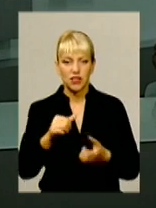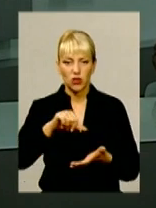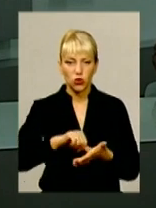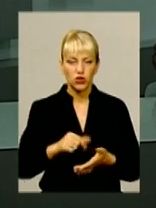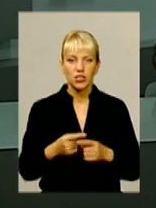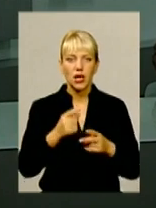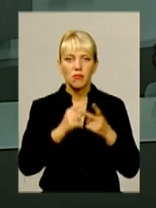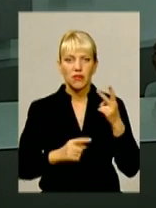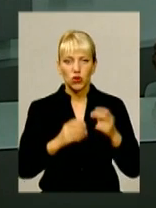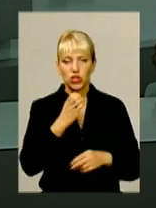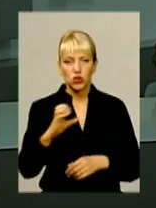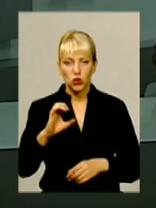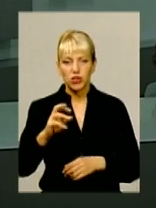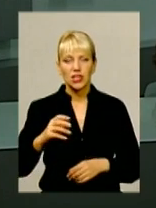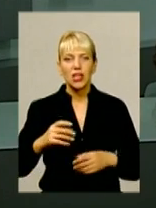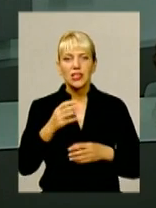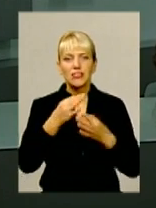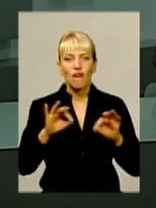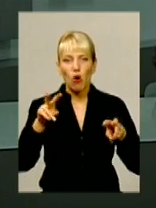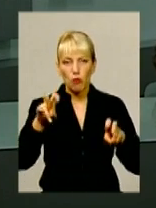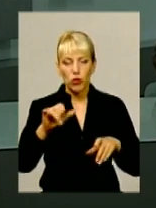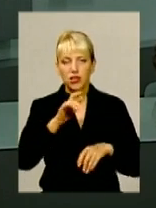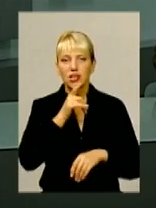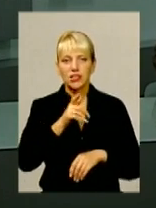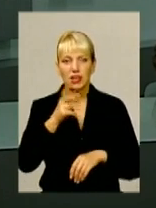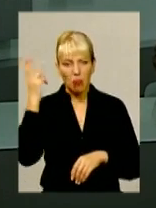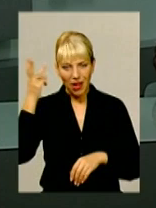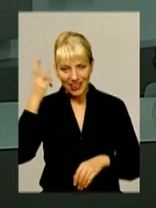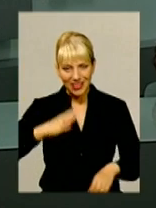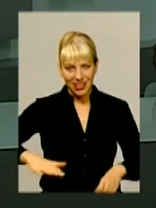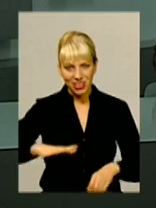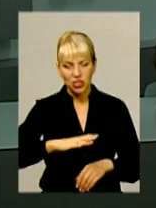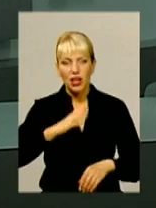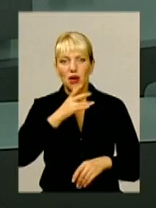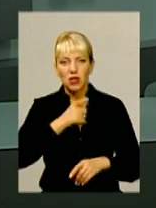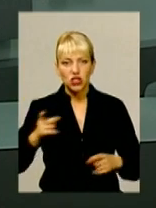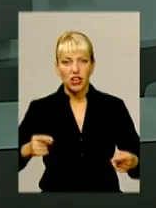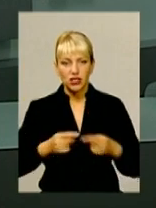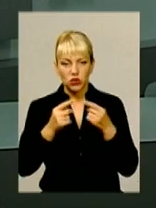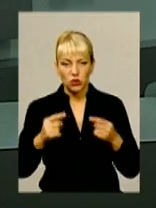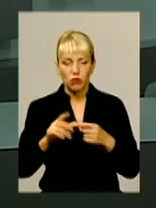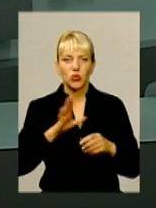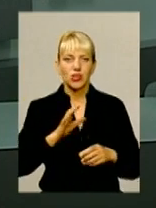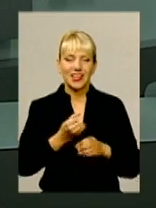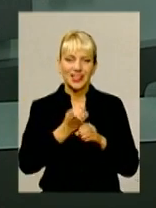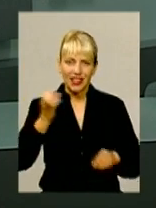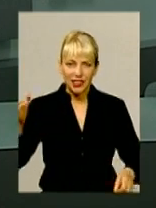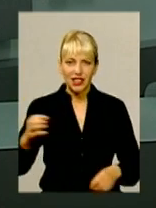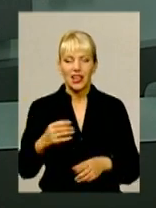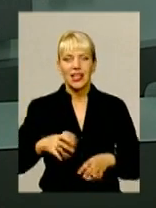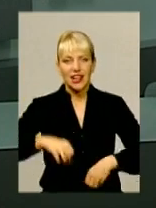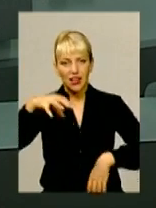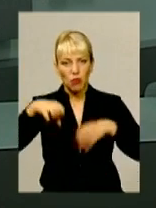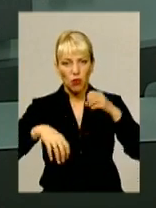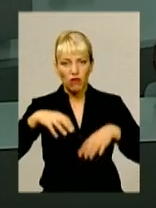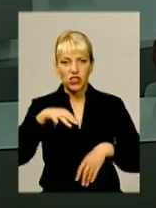сотні свободівців з Хмельниччини. Під час сутичок з нацгвардійцями, які охороняли будинок парламенту, вхід пішли кийки, димові шашки, а потім у бік